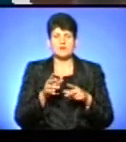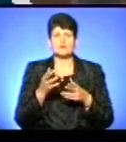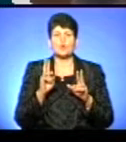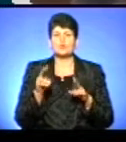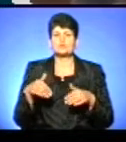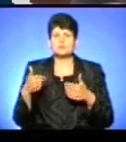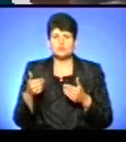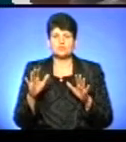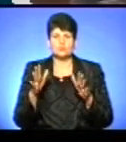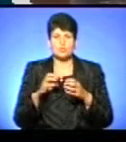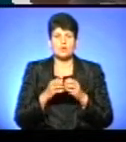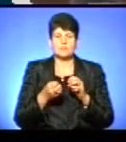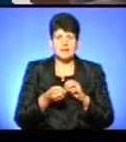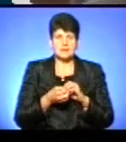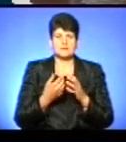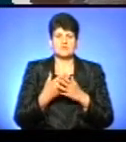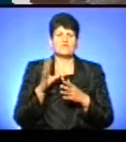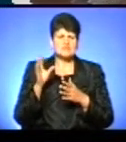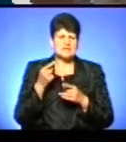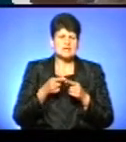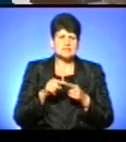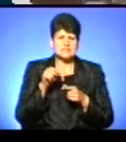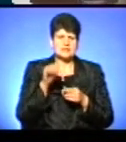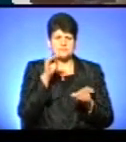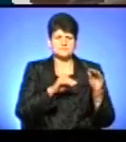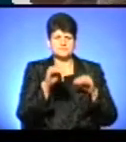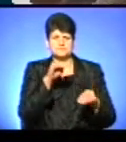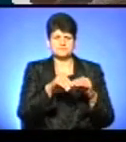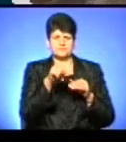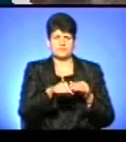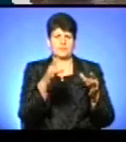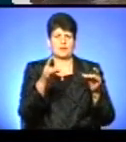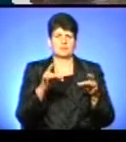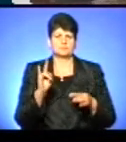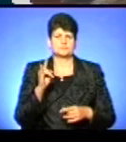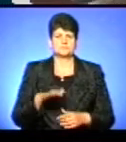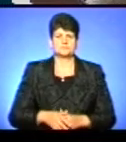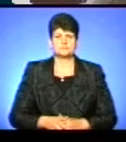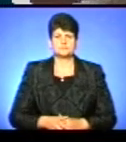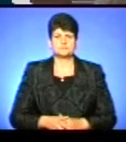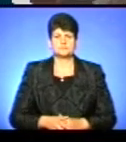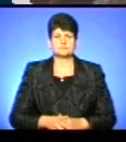звернутися, якщо в дитини проблеми, все це буде також знаходитись в пакунку малюка.